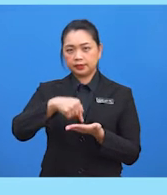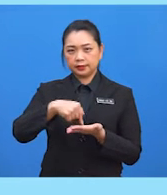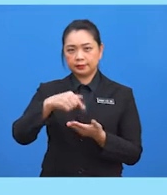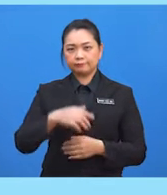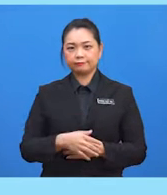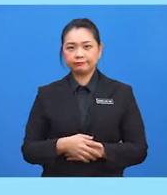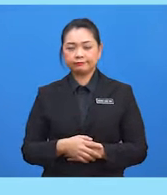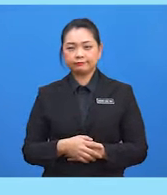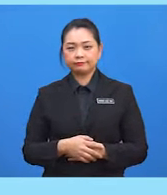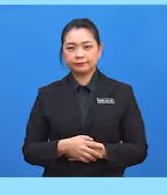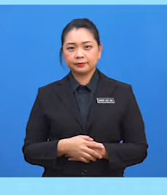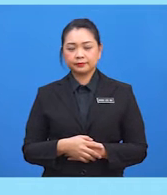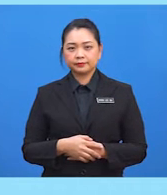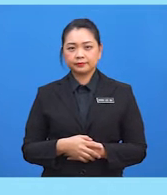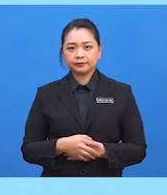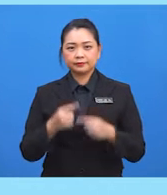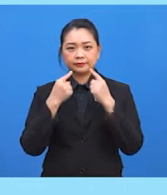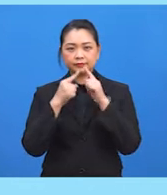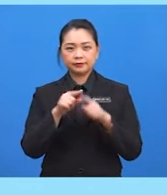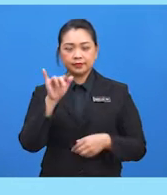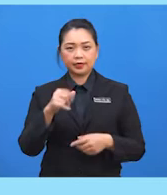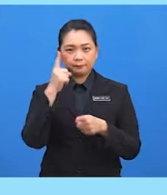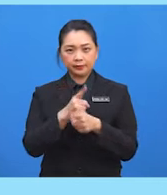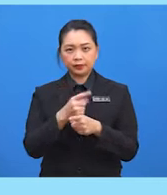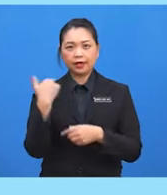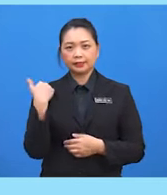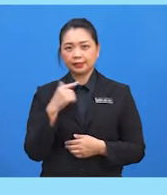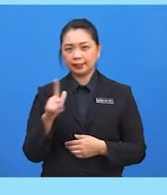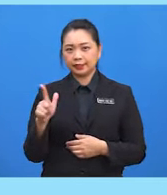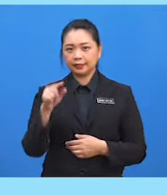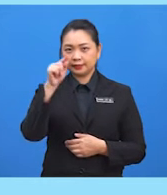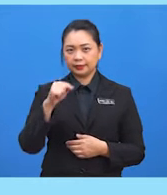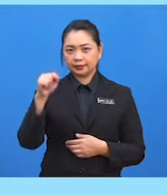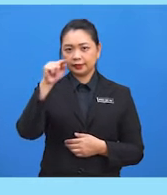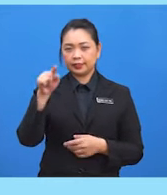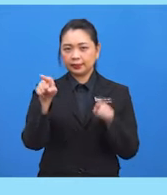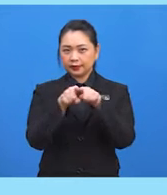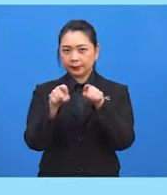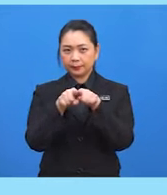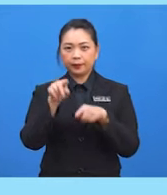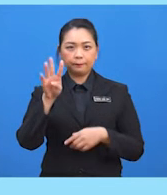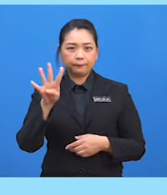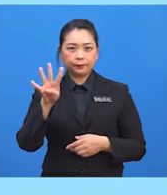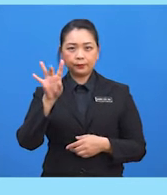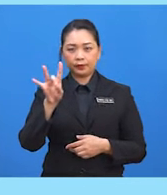Jawapan yang betul ialah teta sama dengan 48